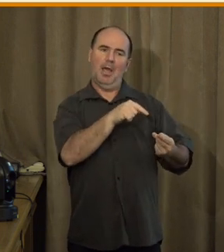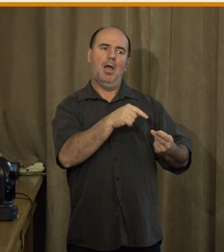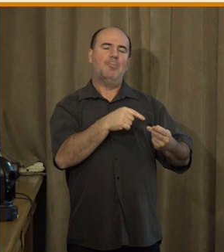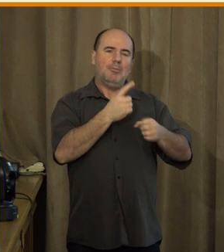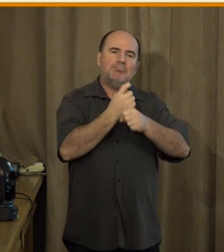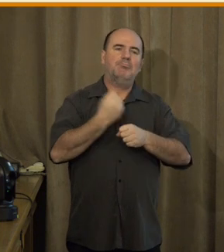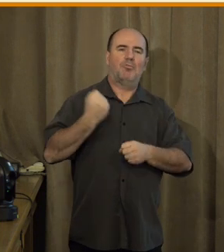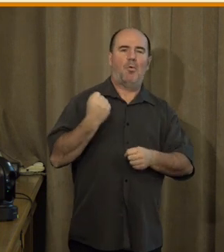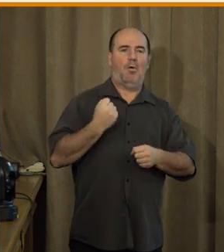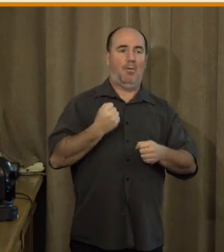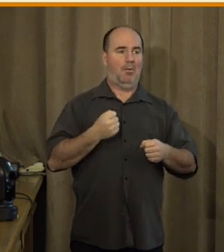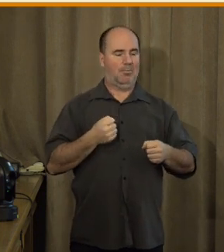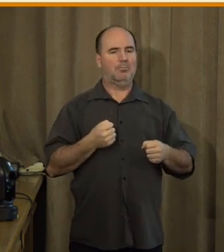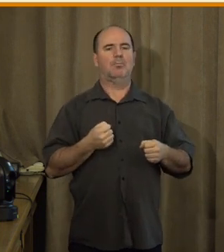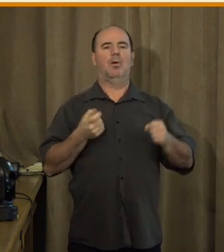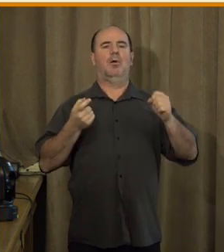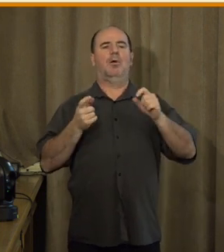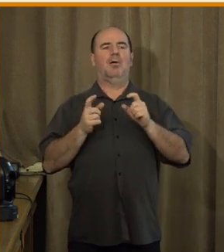Právě biznes vlastně,